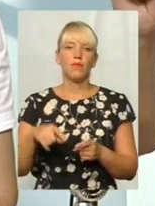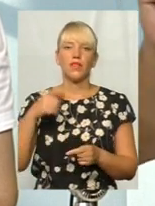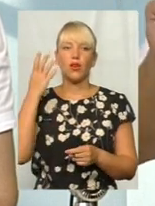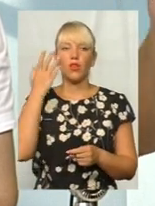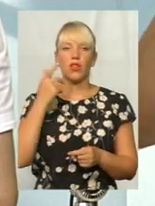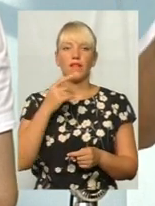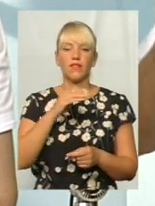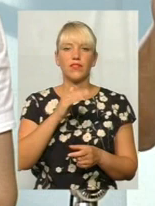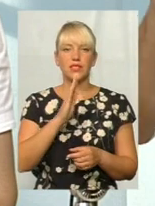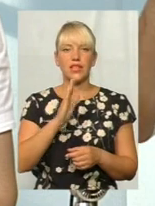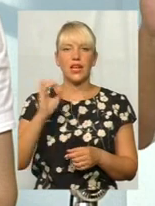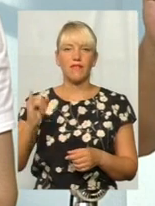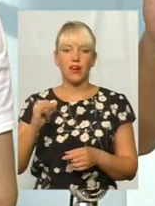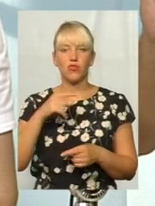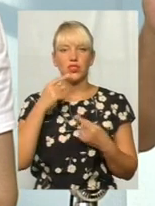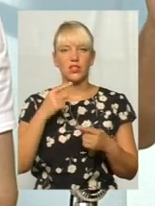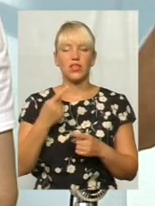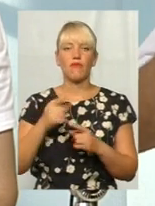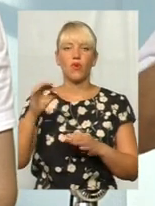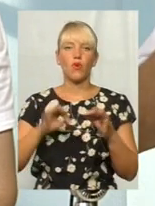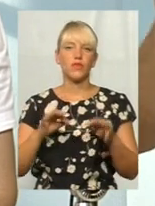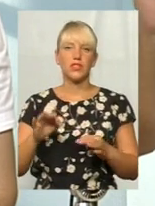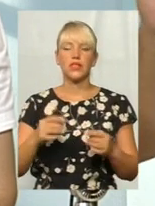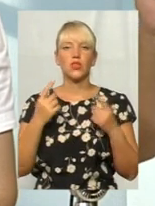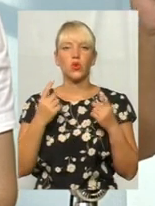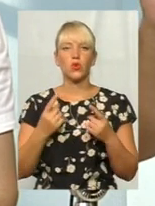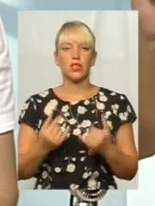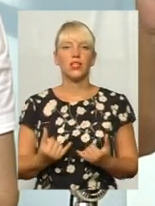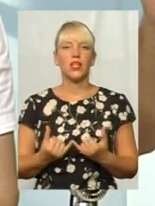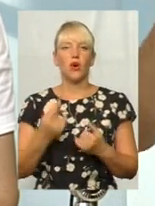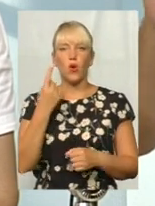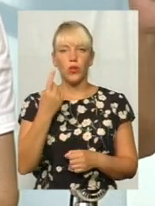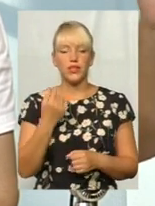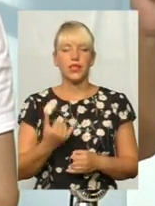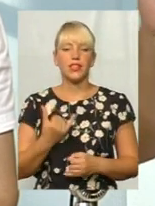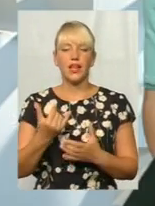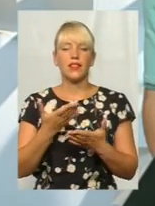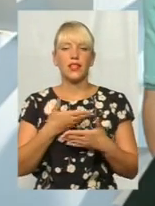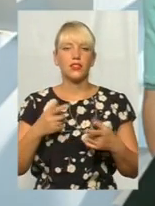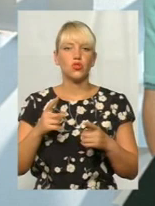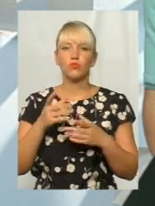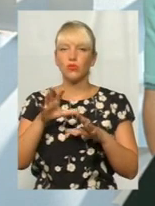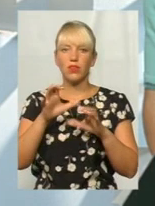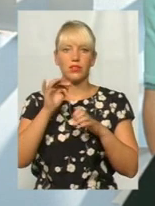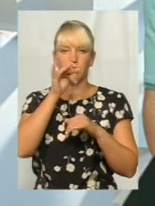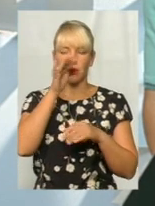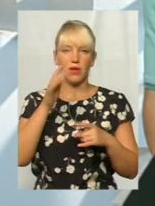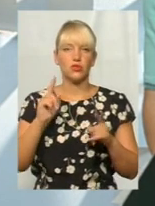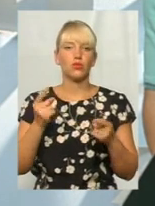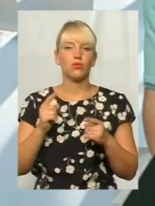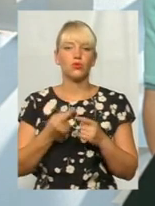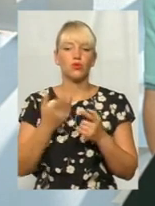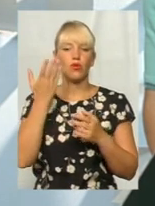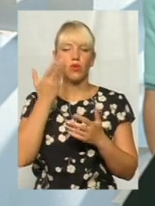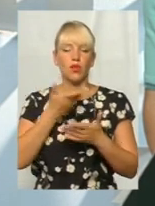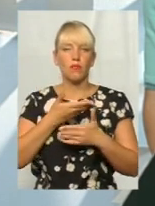Сергій Іванович казав, коефіцієнт один для нас не сприймається чому? Тому що ми порахували, виходить, що мова